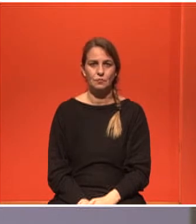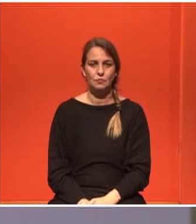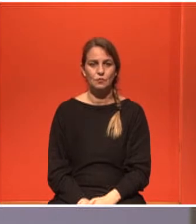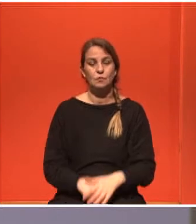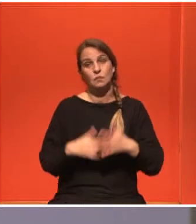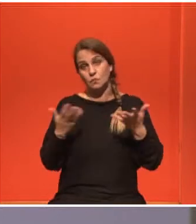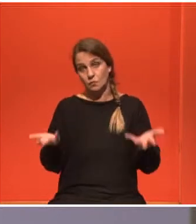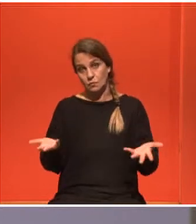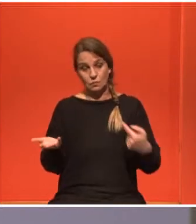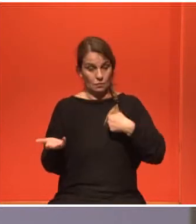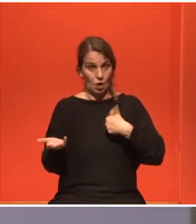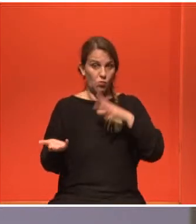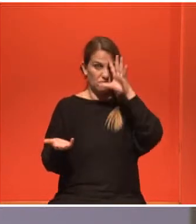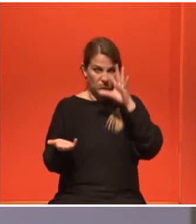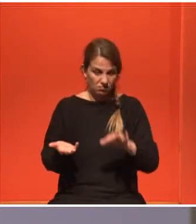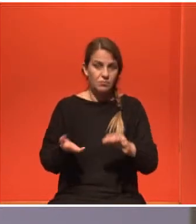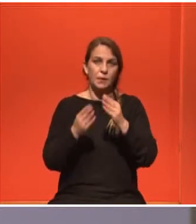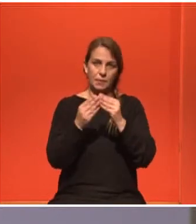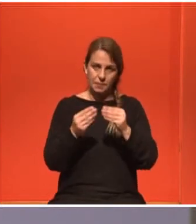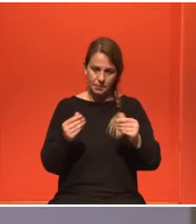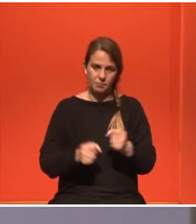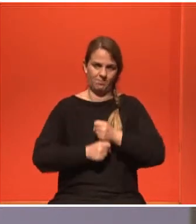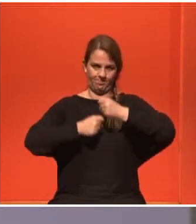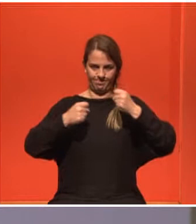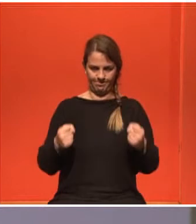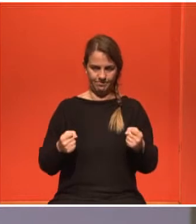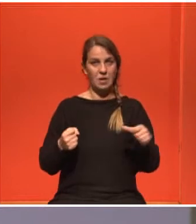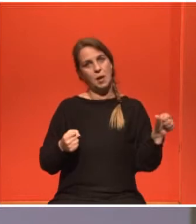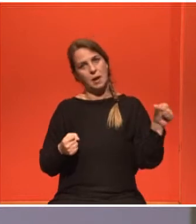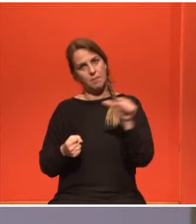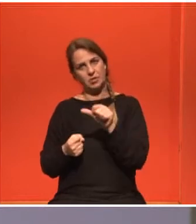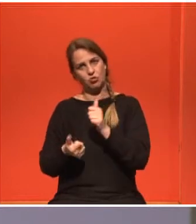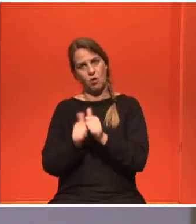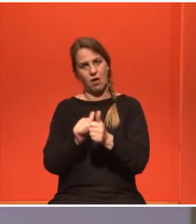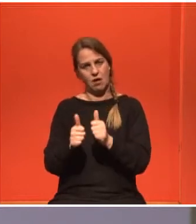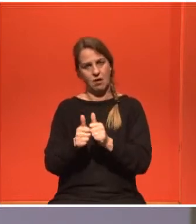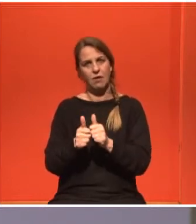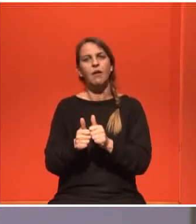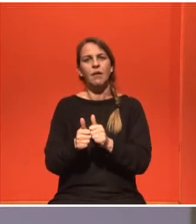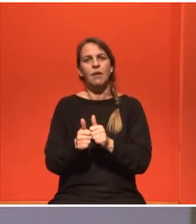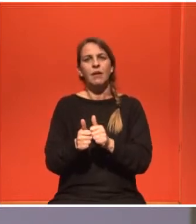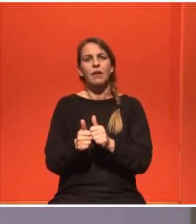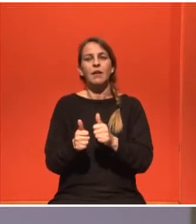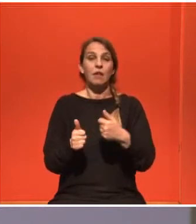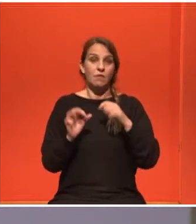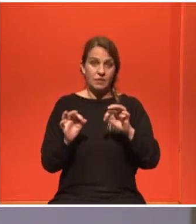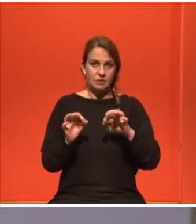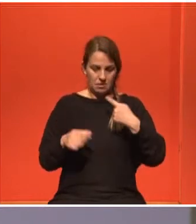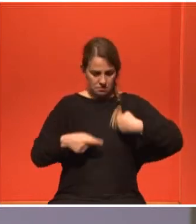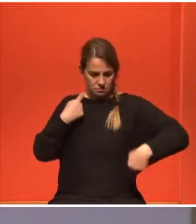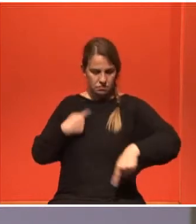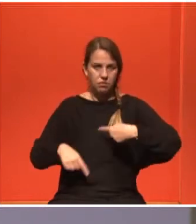Όταν έγινα λοιπόν καλά και ξεκίνησα ήταν η φυσική κατάσταση και ο οργανισμός μου είχαν επηρεαστεί πάρα πολύ.